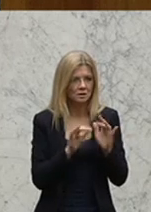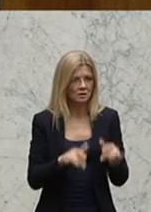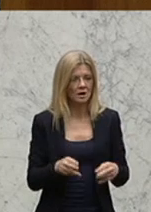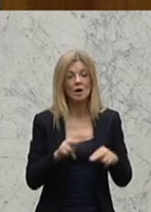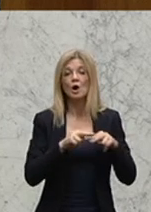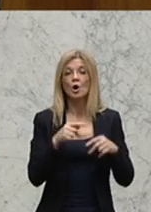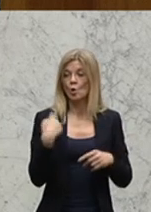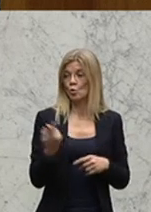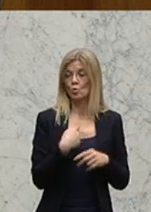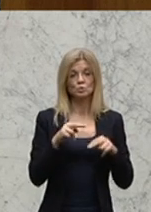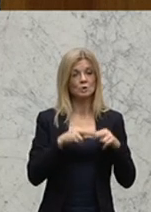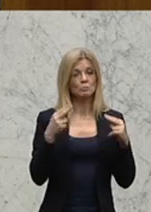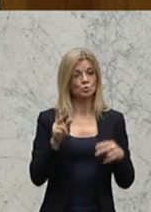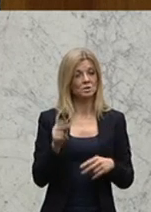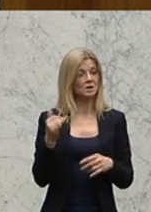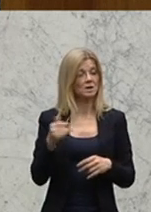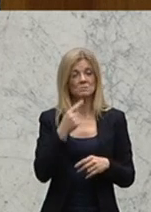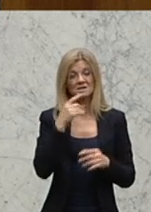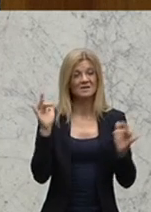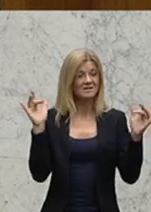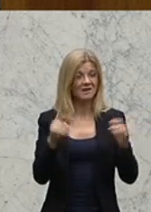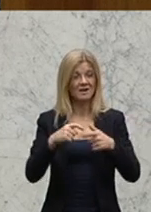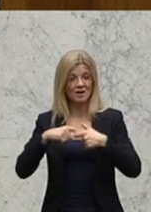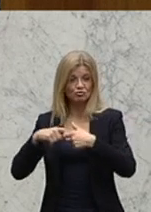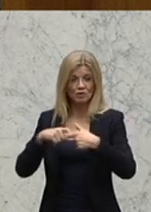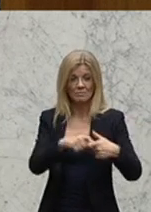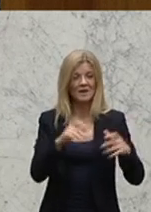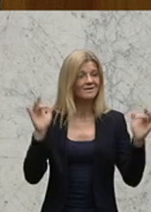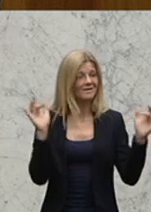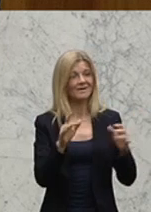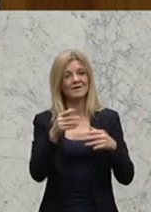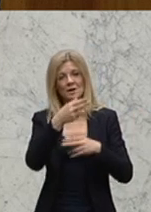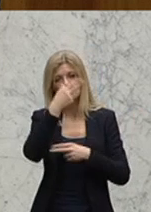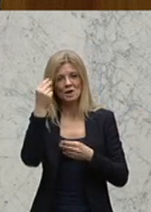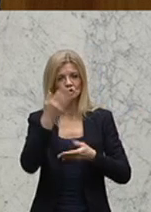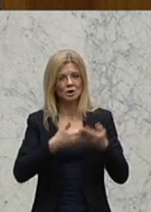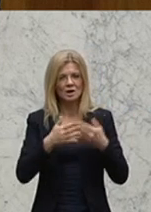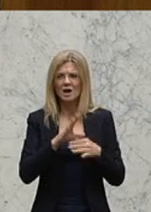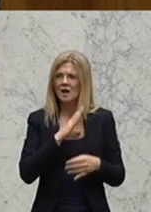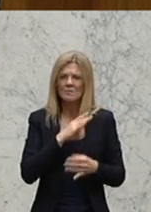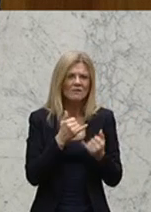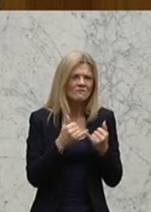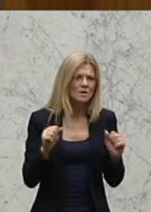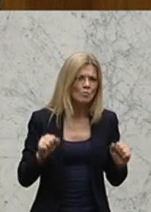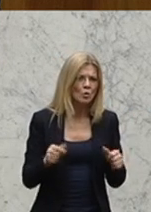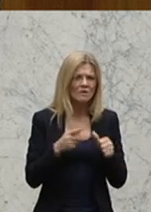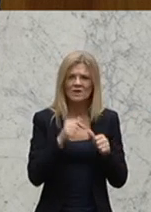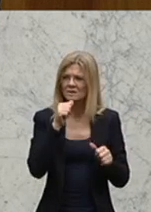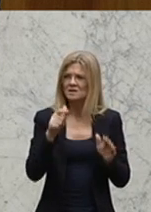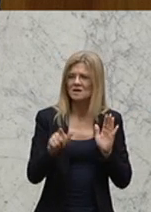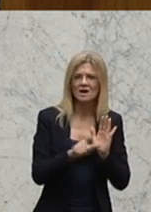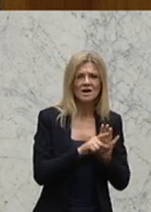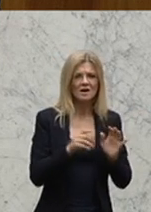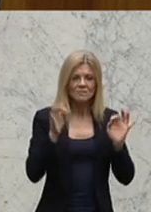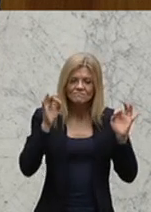wieder, dass er sich gegen Schlepperei einsetzen will. Gegen Menschenhandel. Aber wie kann das sein, wenn es weiterhin keine legalen Einreisemöglichkeiten gibt? Wenn